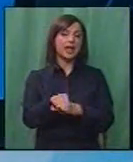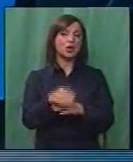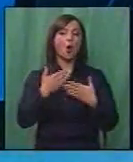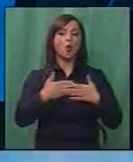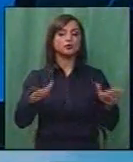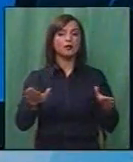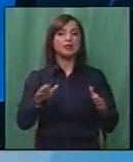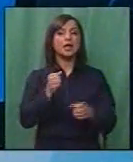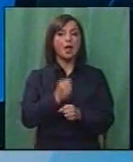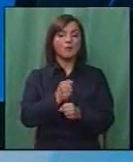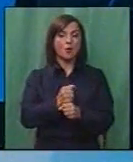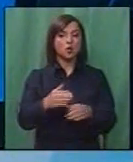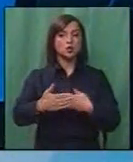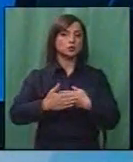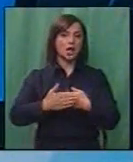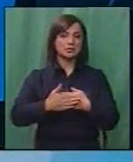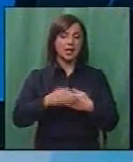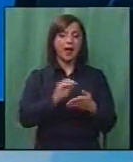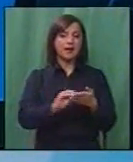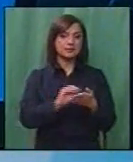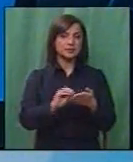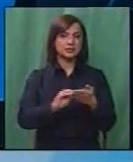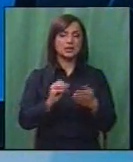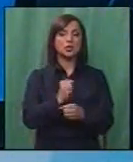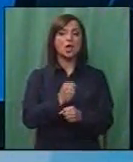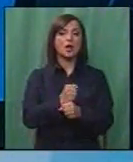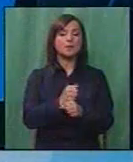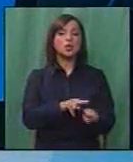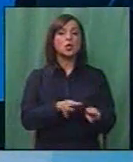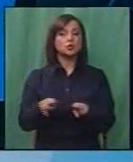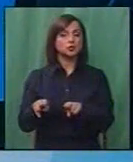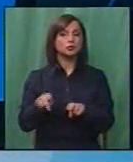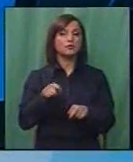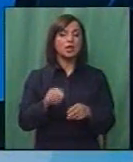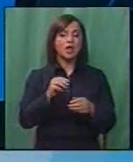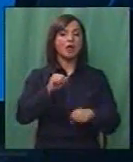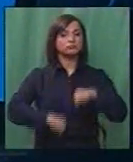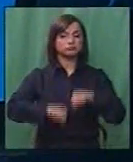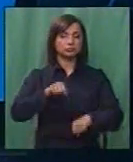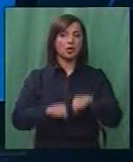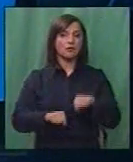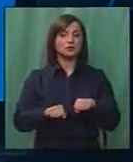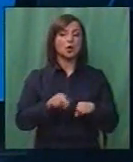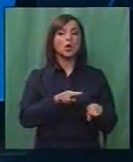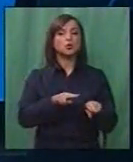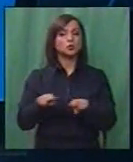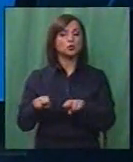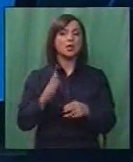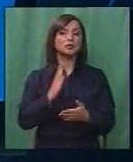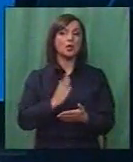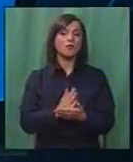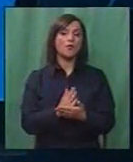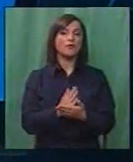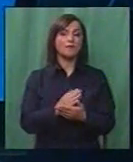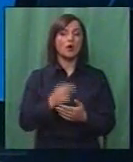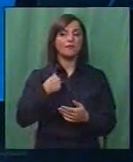отварање на постапки по однос на административното работење на судството и ажурността, односно судењето во